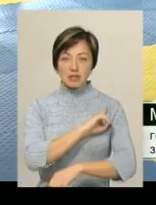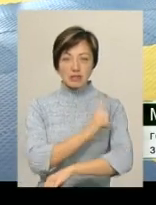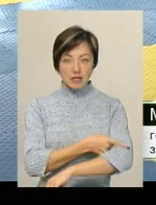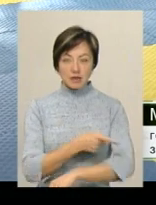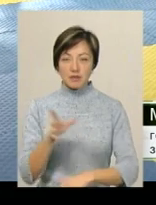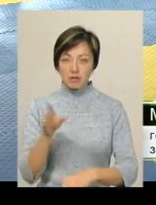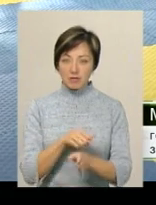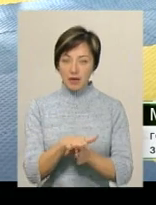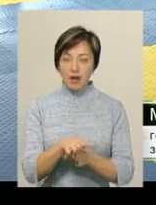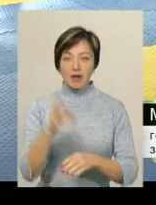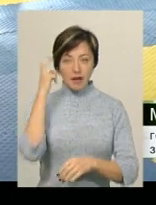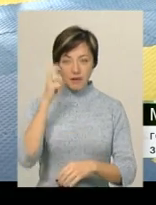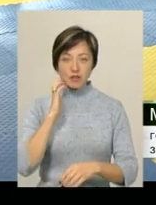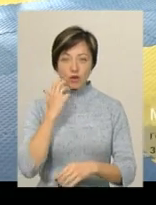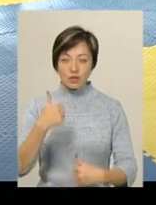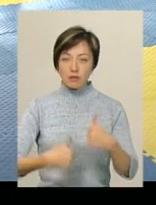змагання.